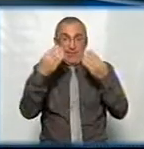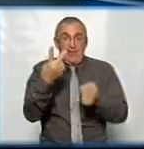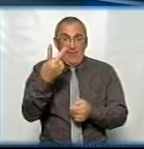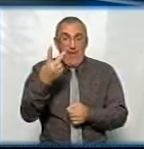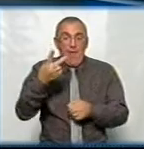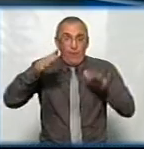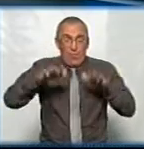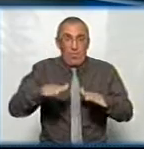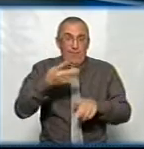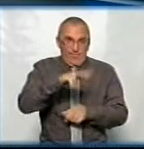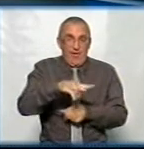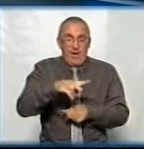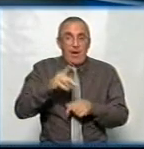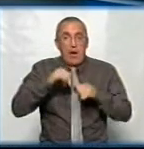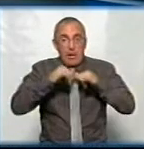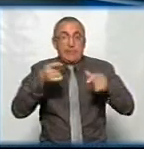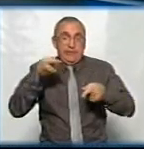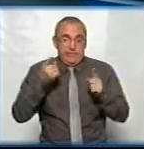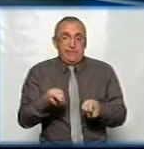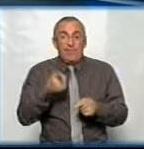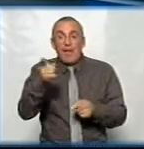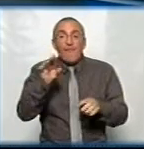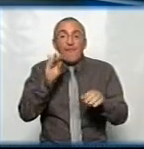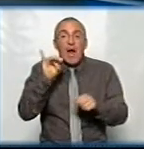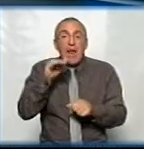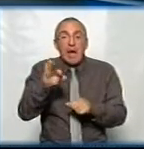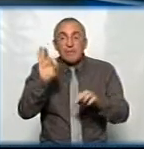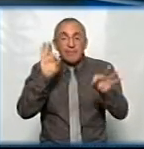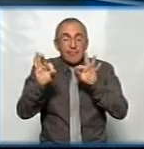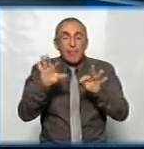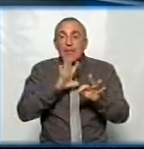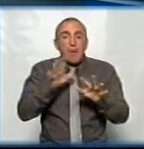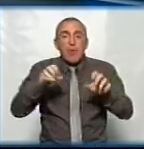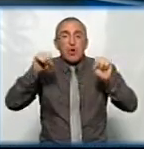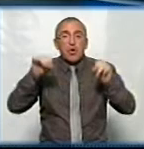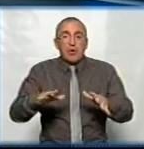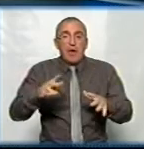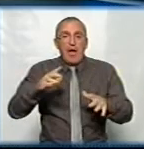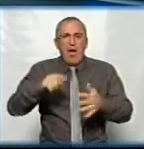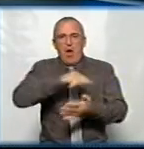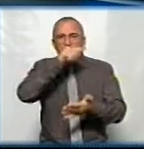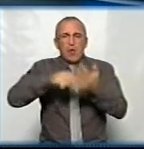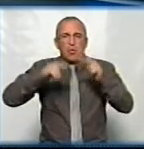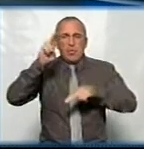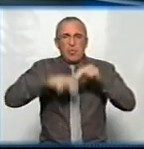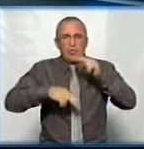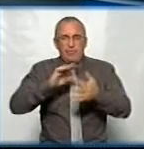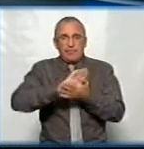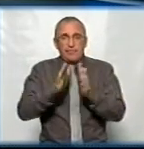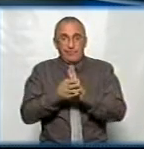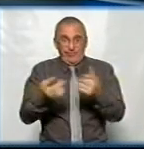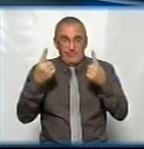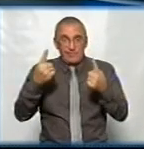второго міста, вони предполагали дальніше розвитие. Действительно, те варианты, вони не були решением градостроительной ситуации. Говоря о больших